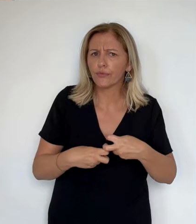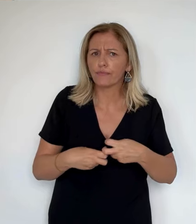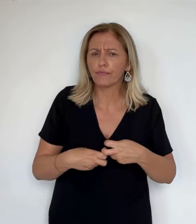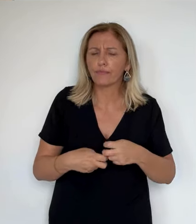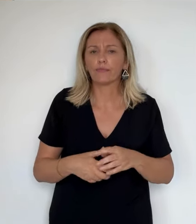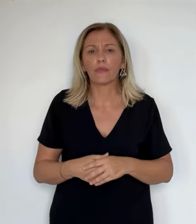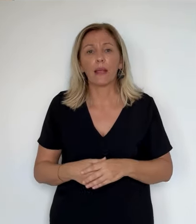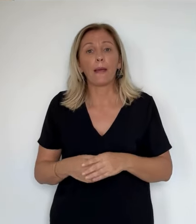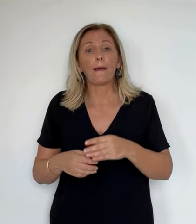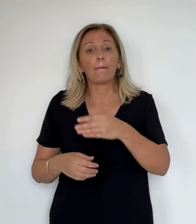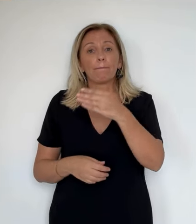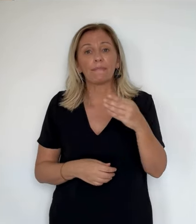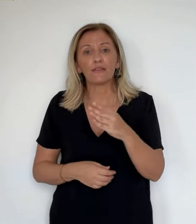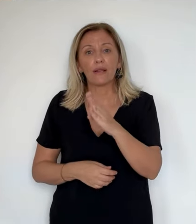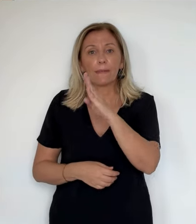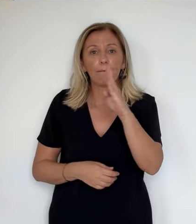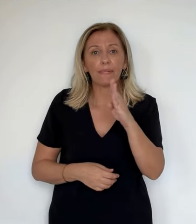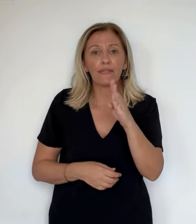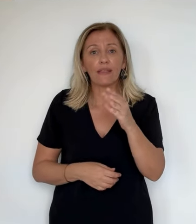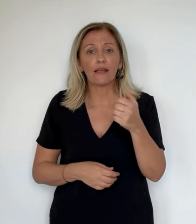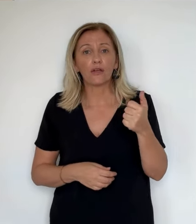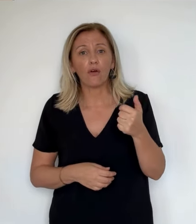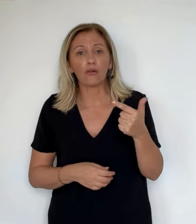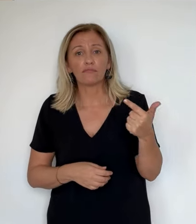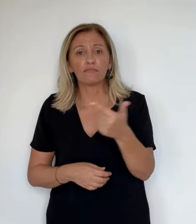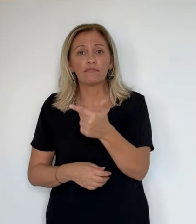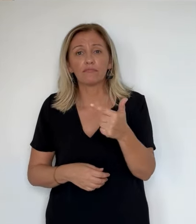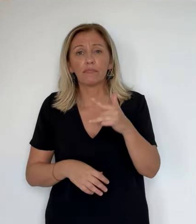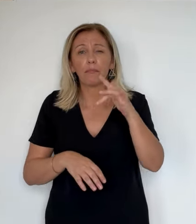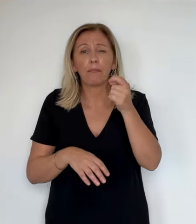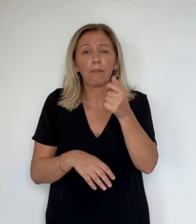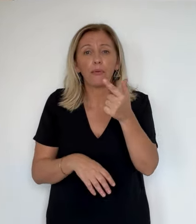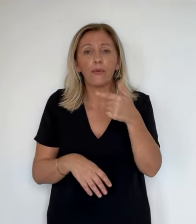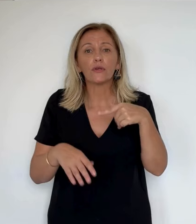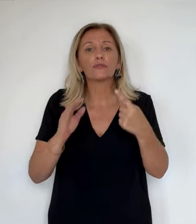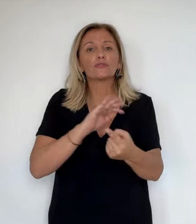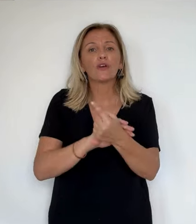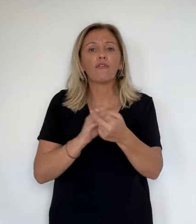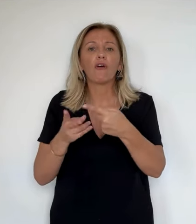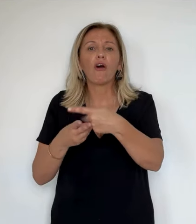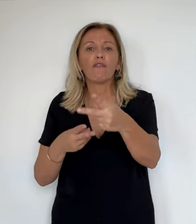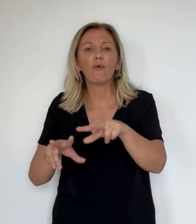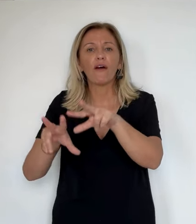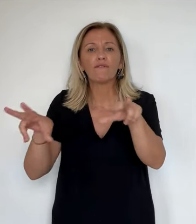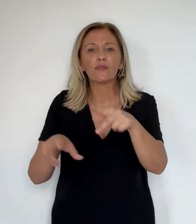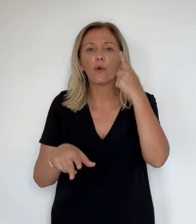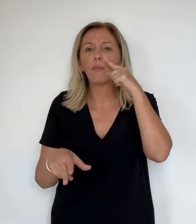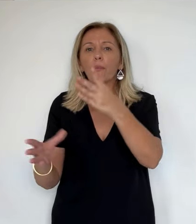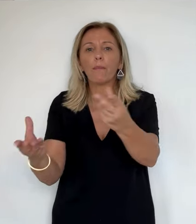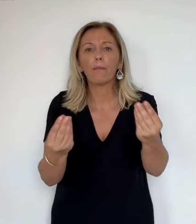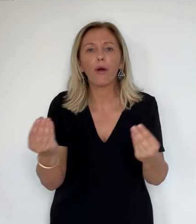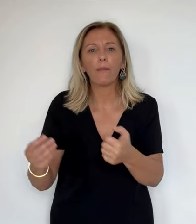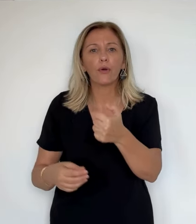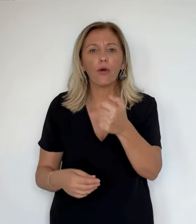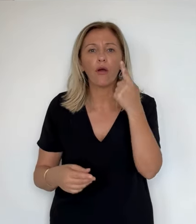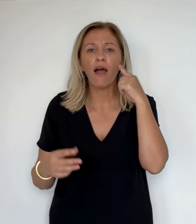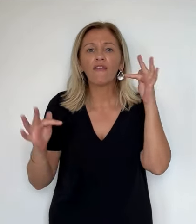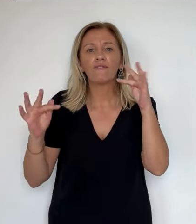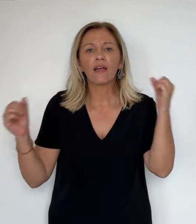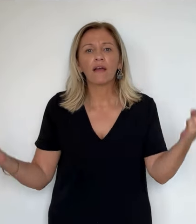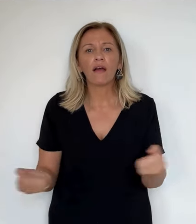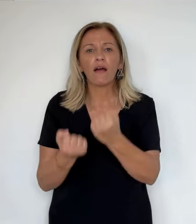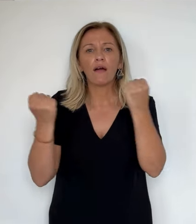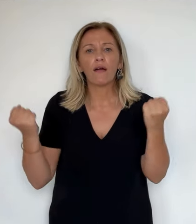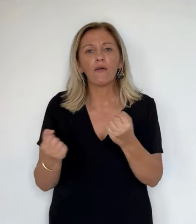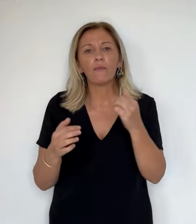'est pas un politique engoncé dans un jacobinisme forcené. Les liens avec l'île sont toutefois restés épisodiques, en dehors de cette